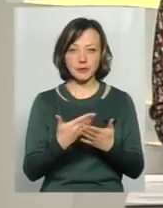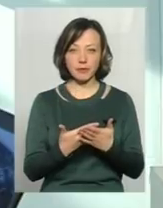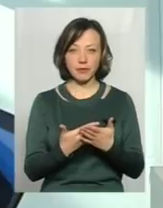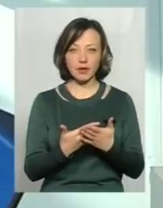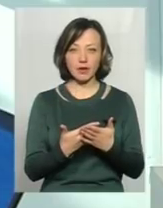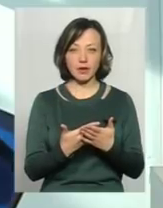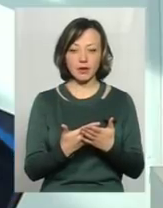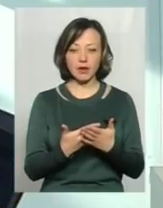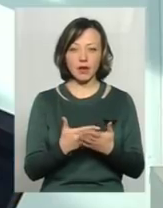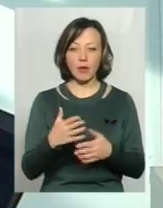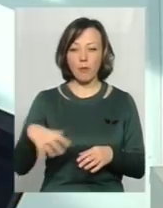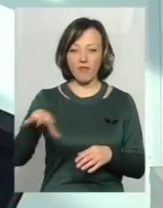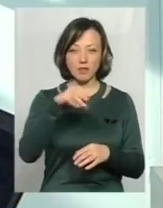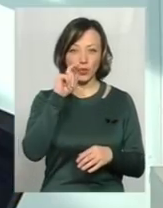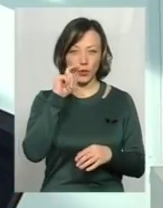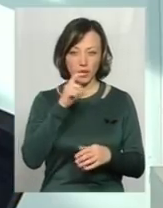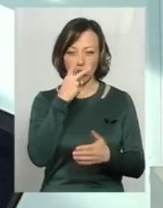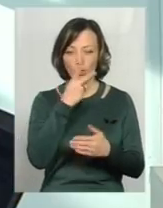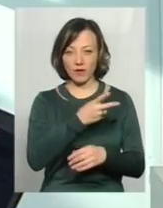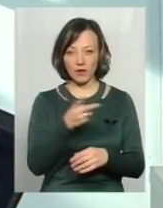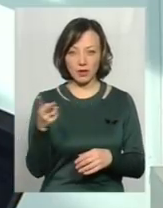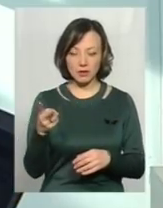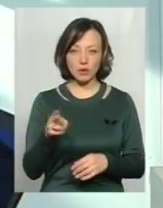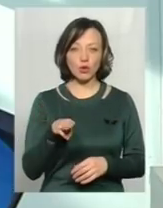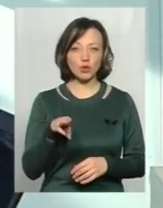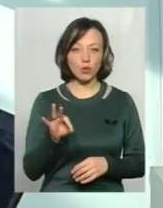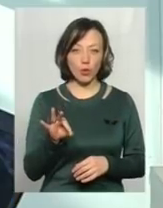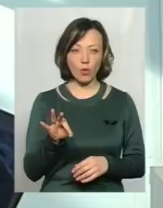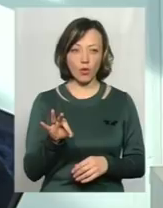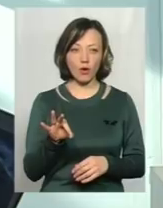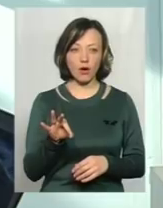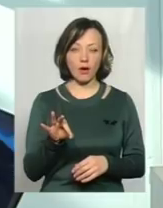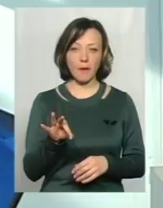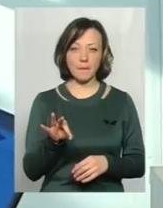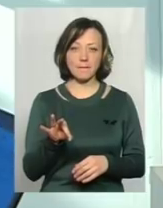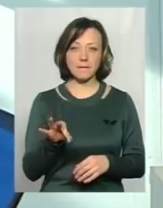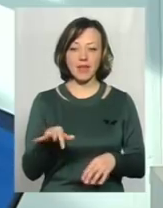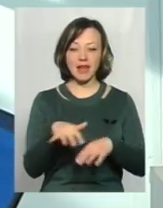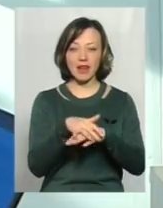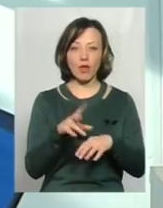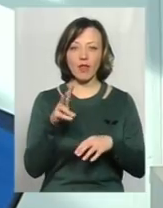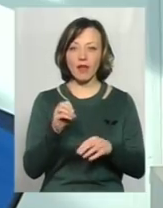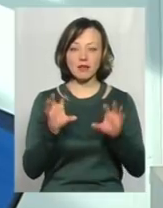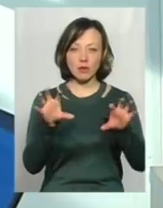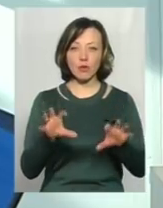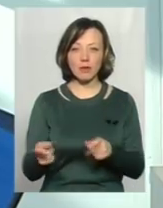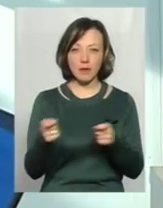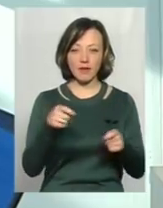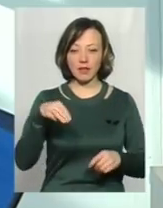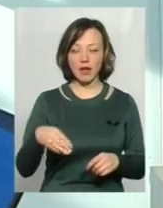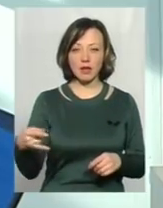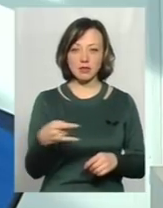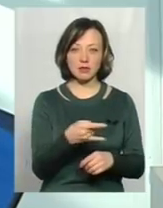якщо взяти в розрізі країни, то ринок нелегальних перевезень в режимі таксі оцінюється